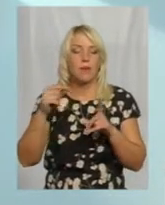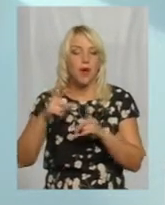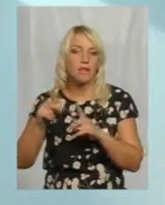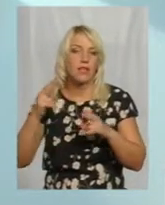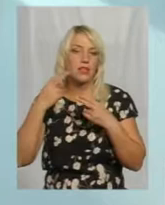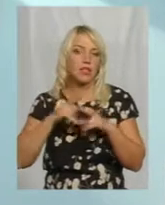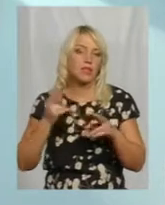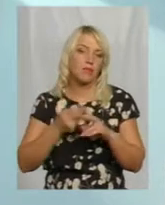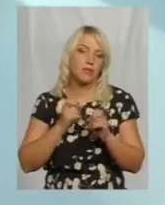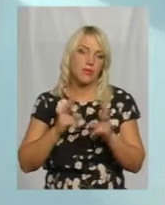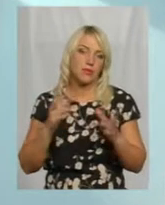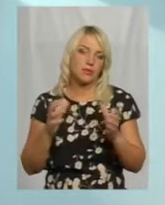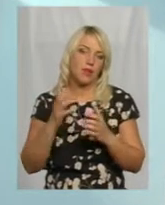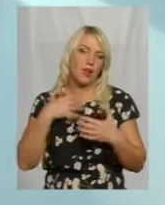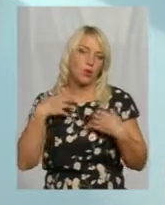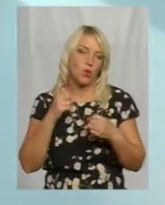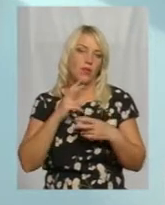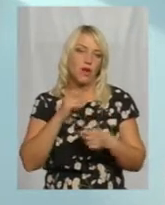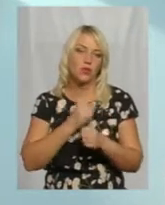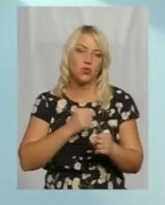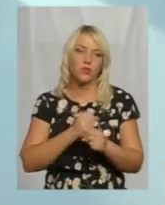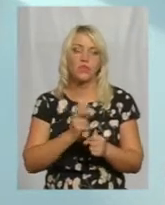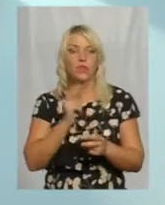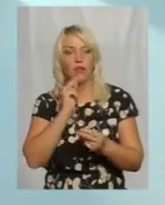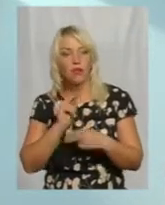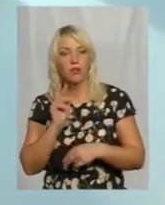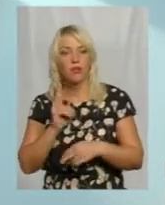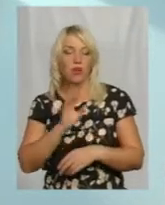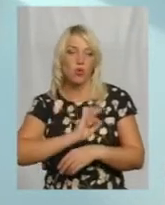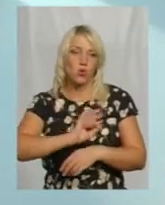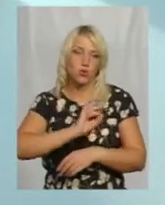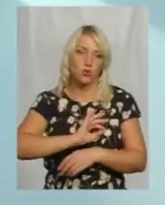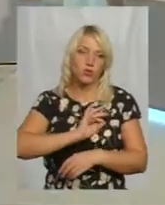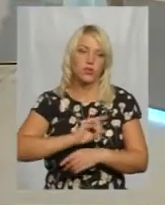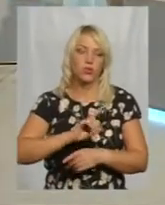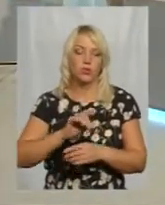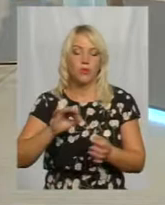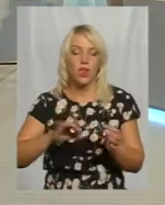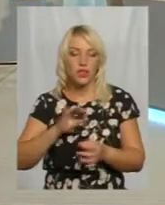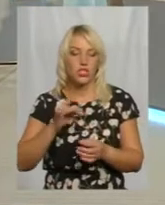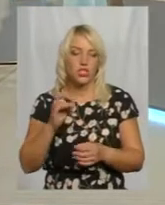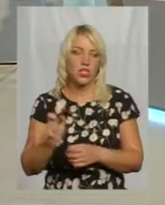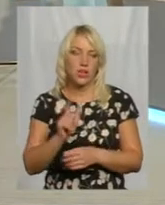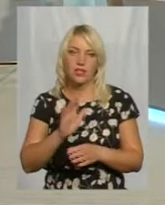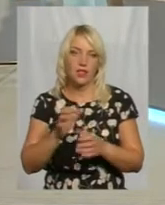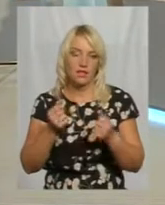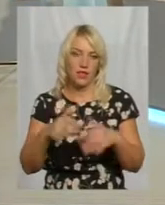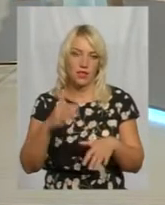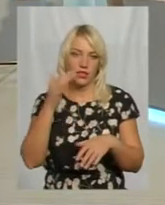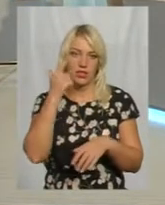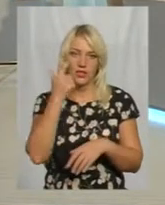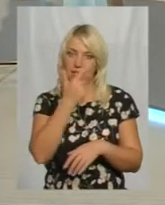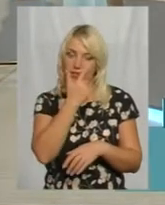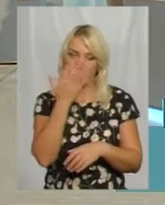збереження здоров'я, яким чином працювати, як краще, як з ним користуватися, щоб лишній раз також не втратити. зір,